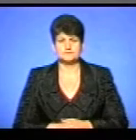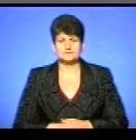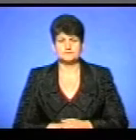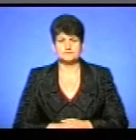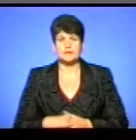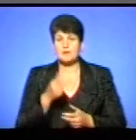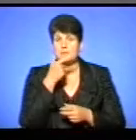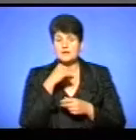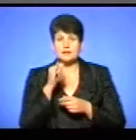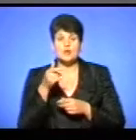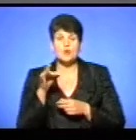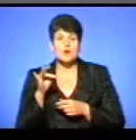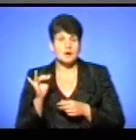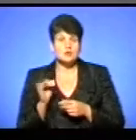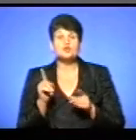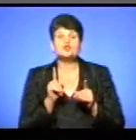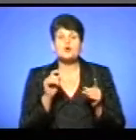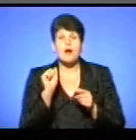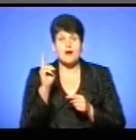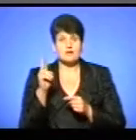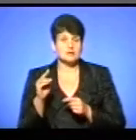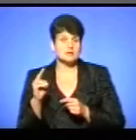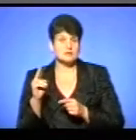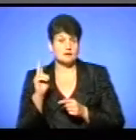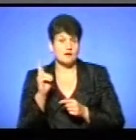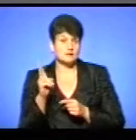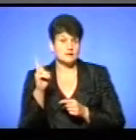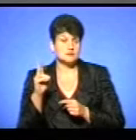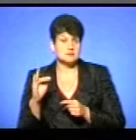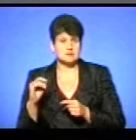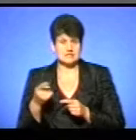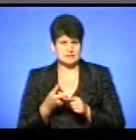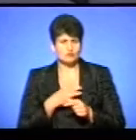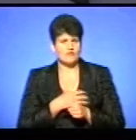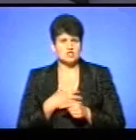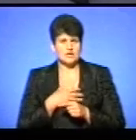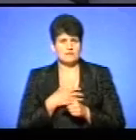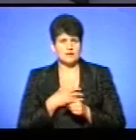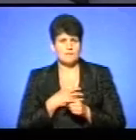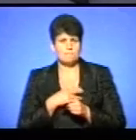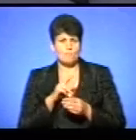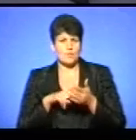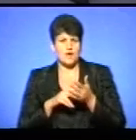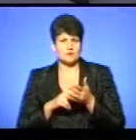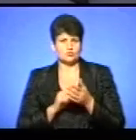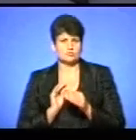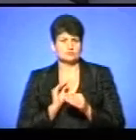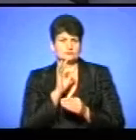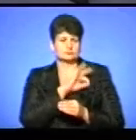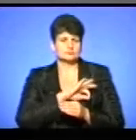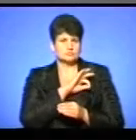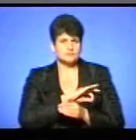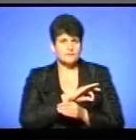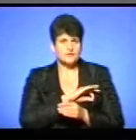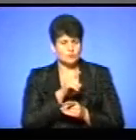Пане Ігоре, то що з акцизом? Тому що це був важливий неповнюючий податок для місцевих громад. Що тепер? Є небезпека,